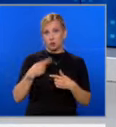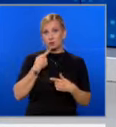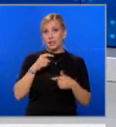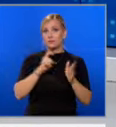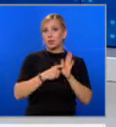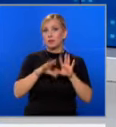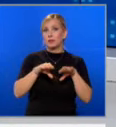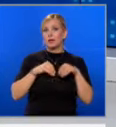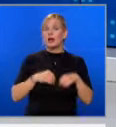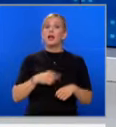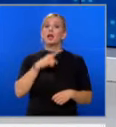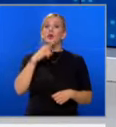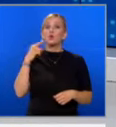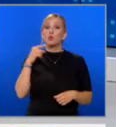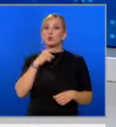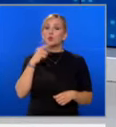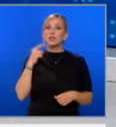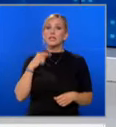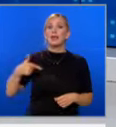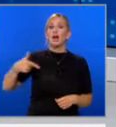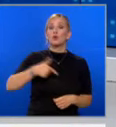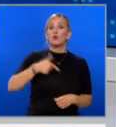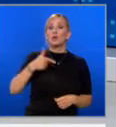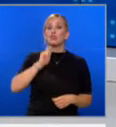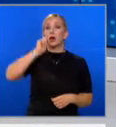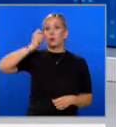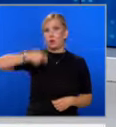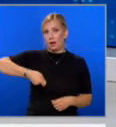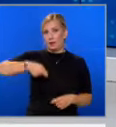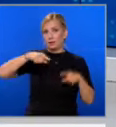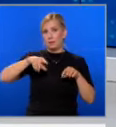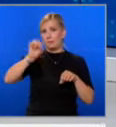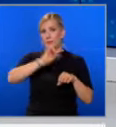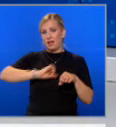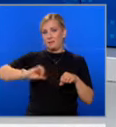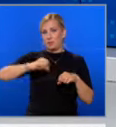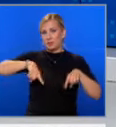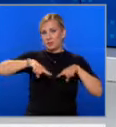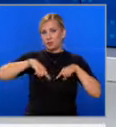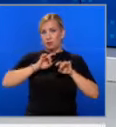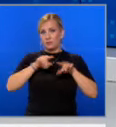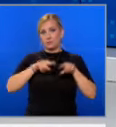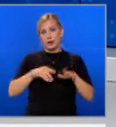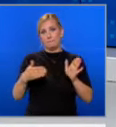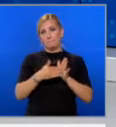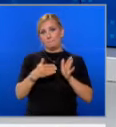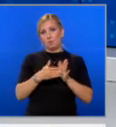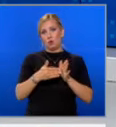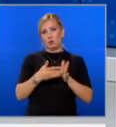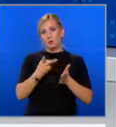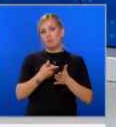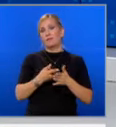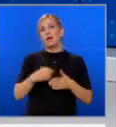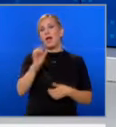Русия, Грузия и Унгария, където Европейският съд за правата на човека го обяви за противоречащ на правото на Евросоюз.